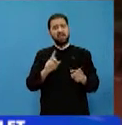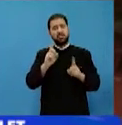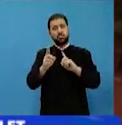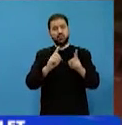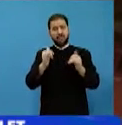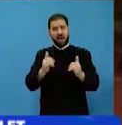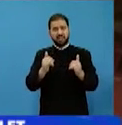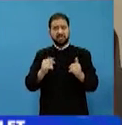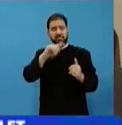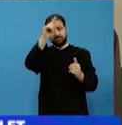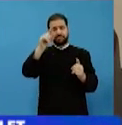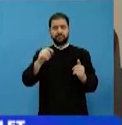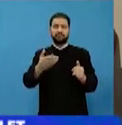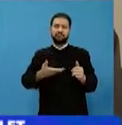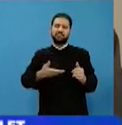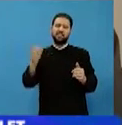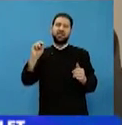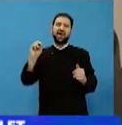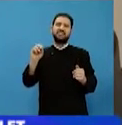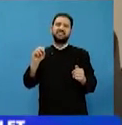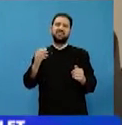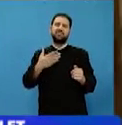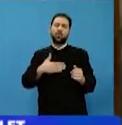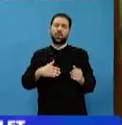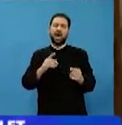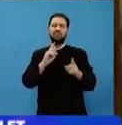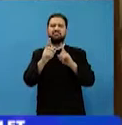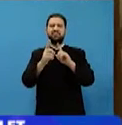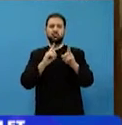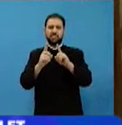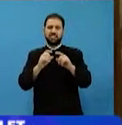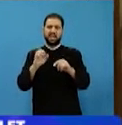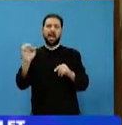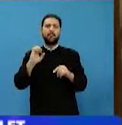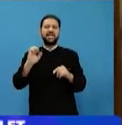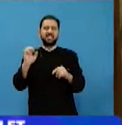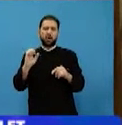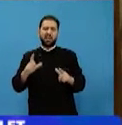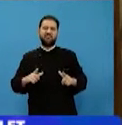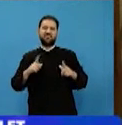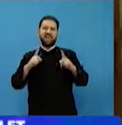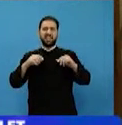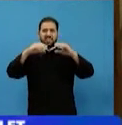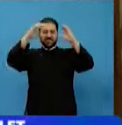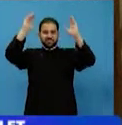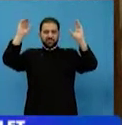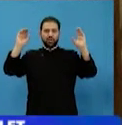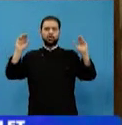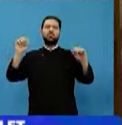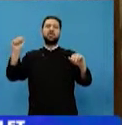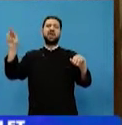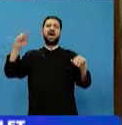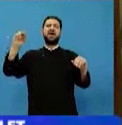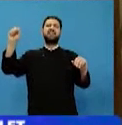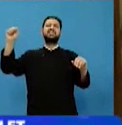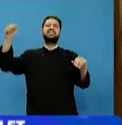Părintele Pais prefera forma dialogului. Epistolele sale, viața Sfântului Arsenie Capadocianul și a lui Haji